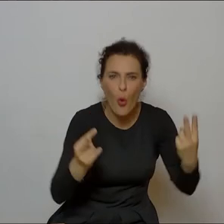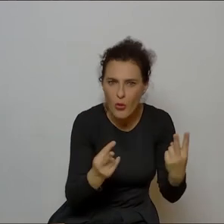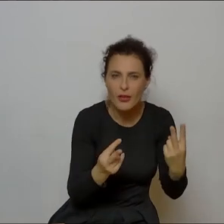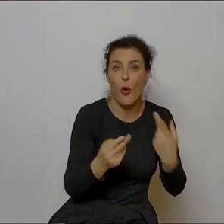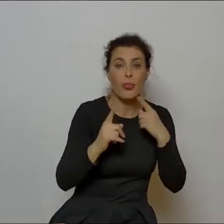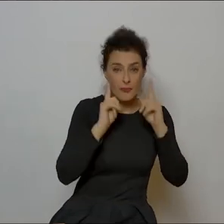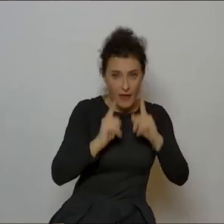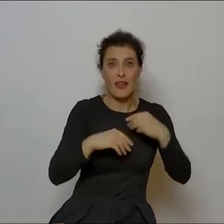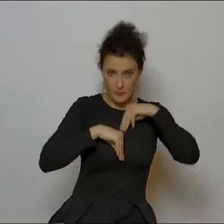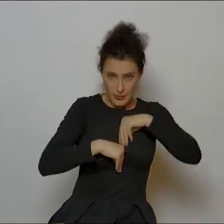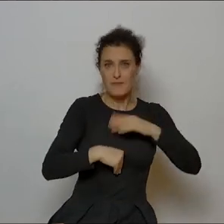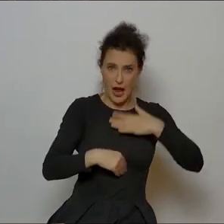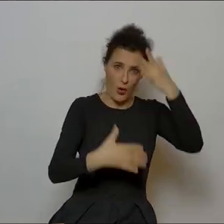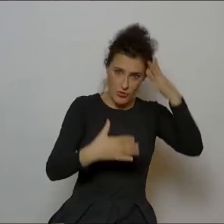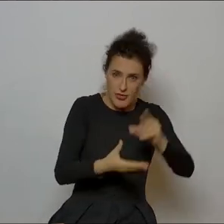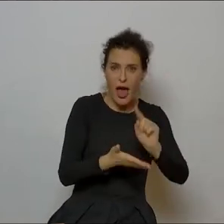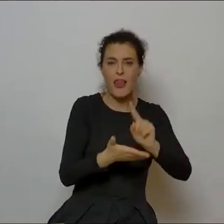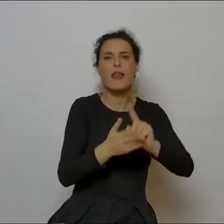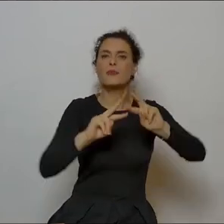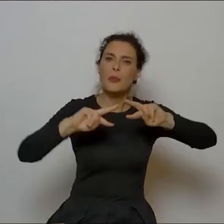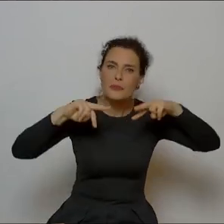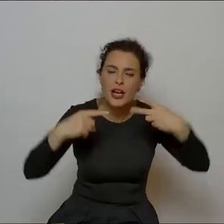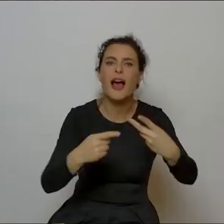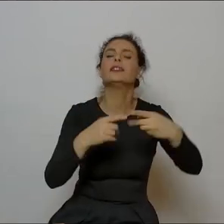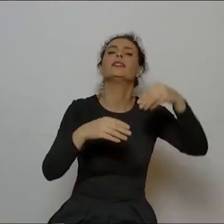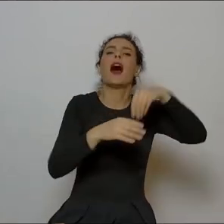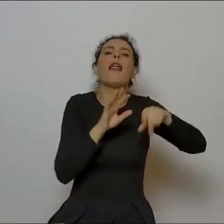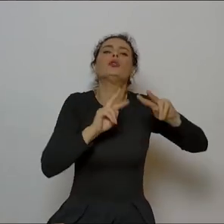wrodzoną łatwość produkowania melizmatyki,